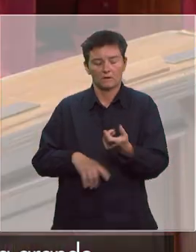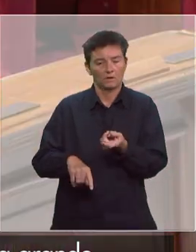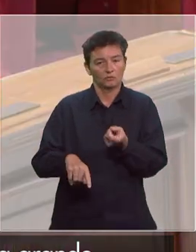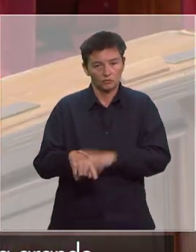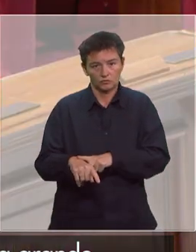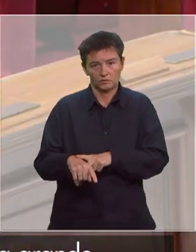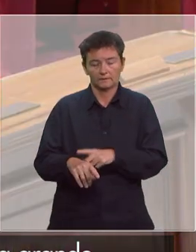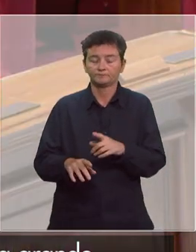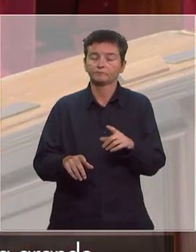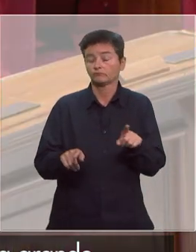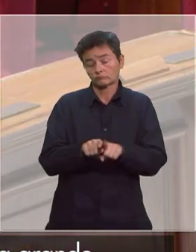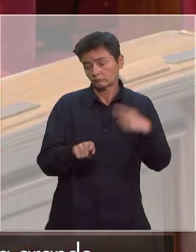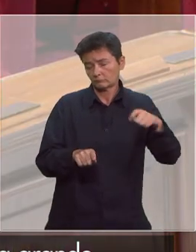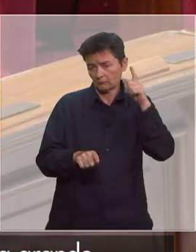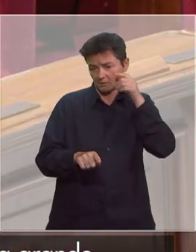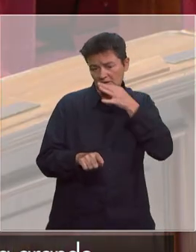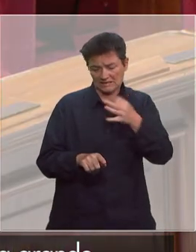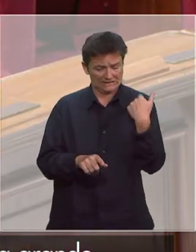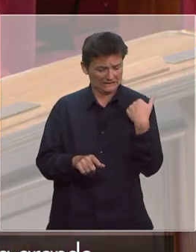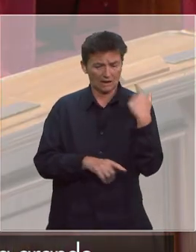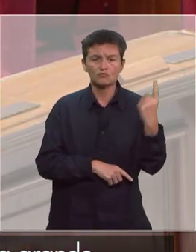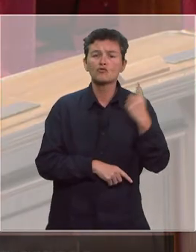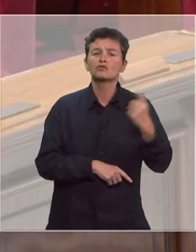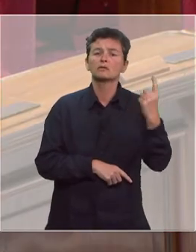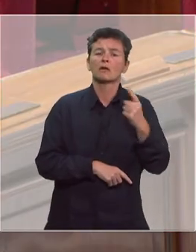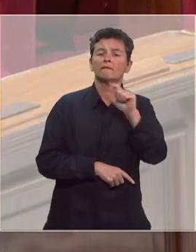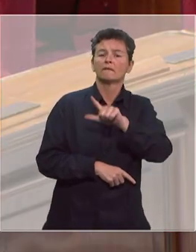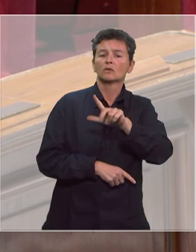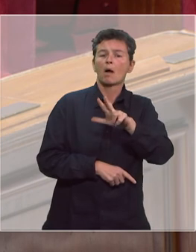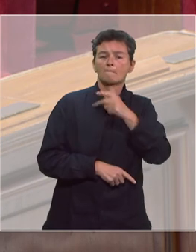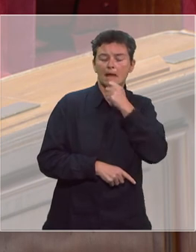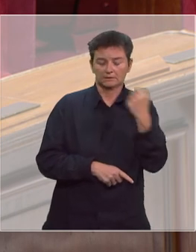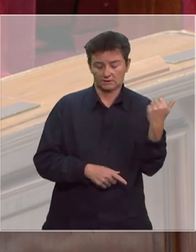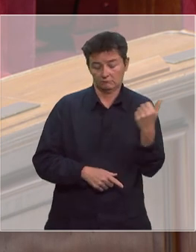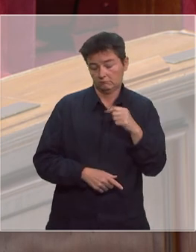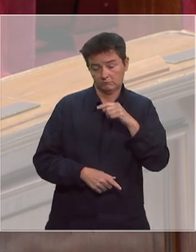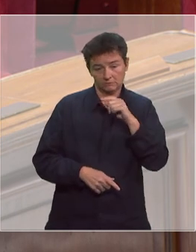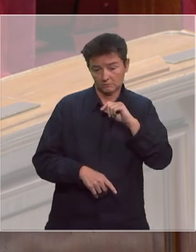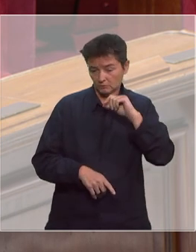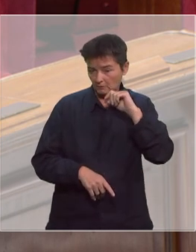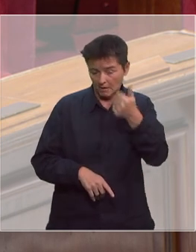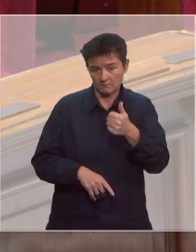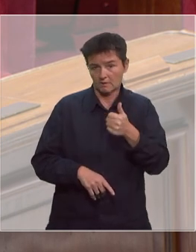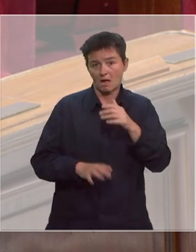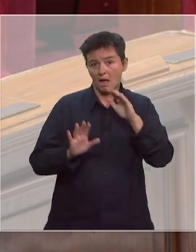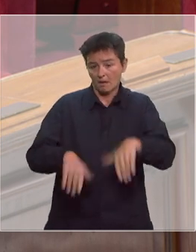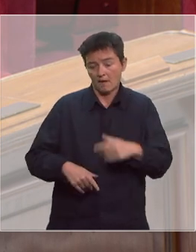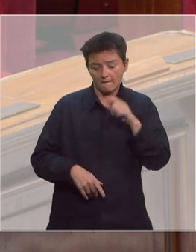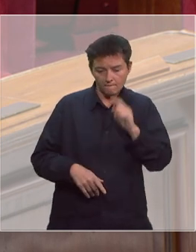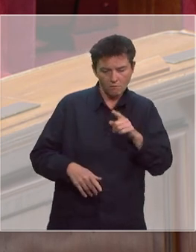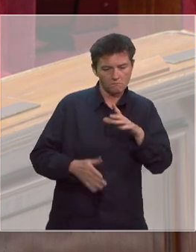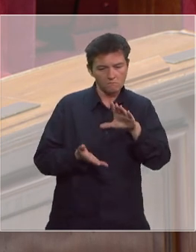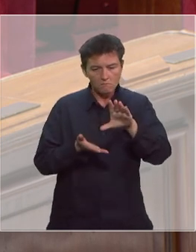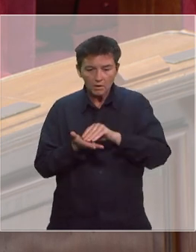je reprends les mots du président de la République qu'il a prononcé à Mulhouse le 23 mars dernier, nous aurons à repenser notre modèle sanitaire et notre modèle hospitalier